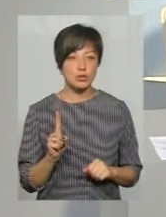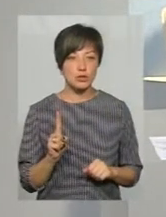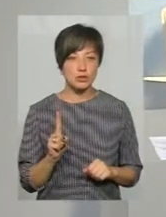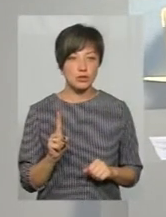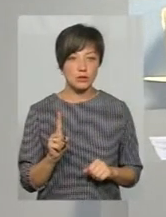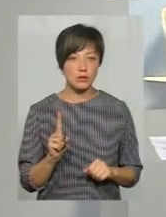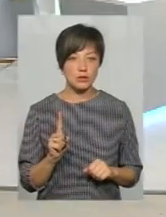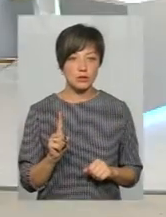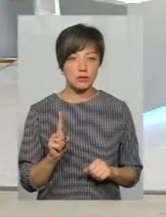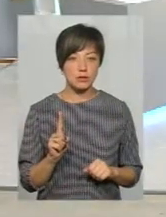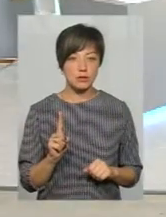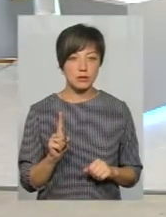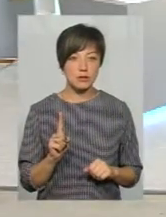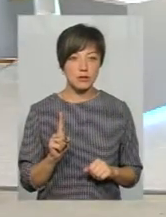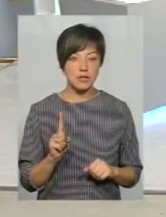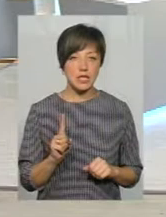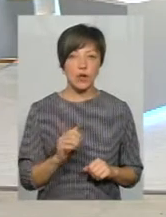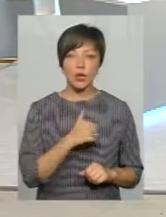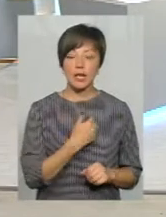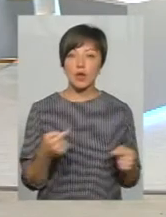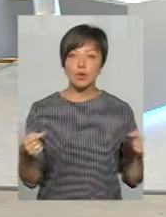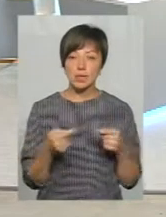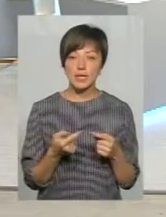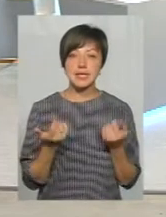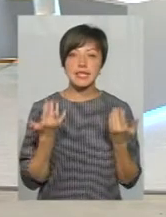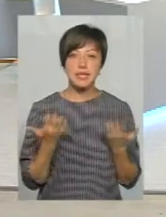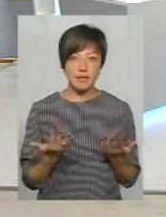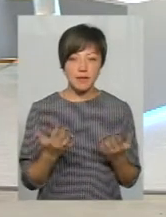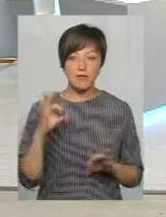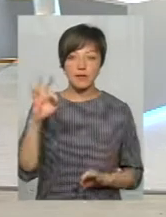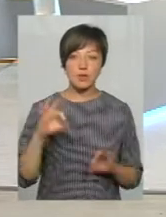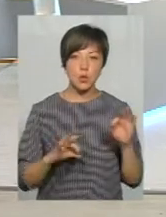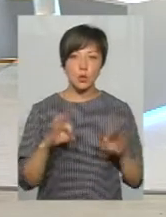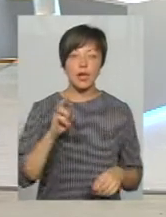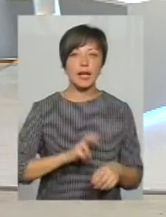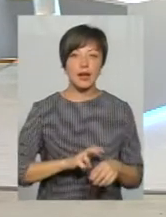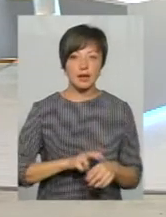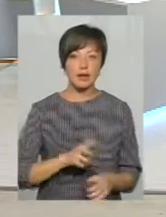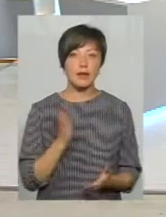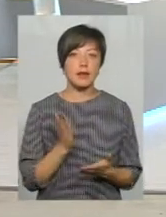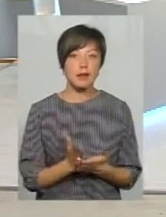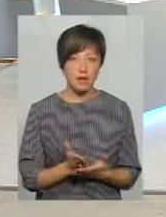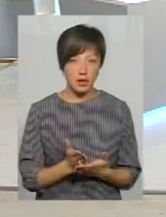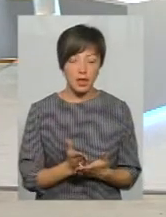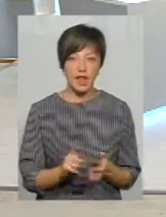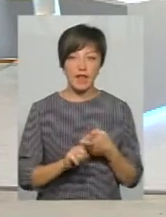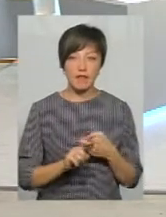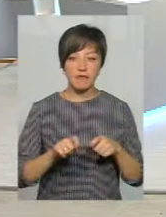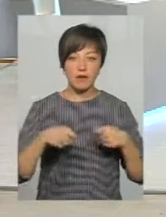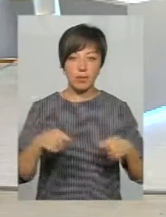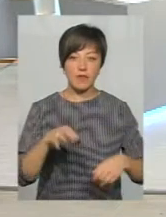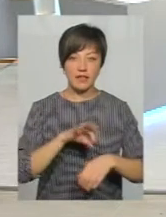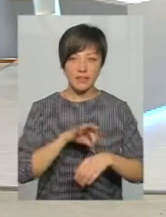що, точніше, я хотіла уточнити, наскільки все ж таки відсоток лікарів є інфікований